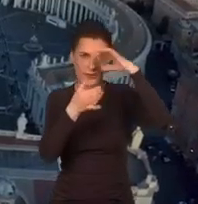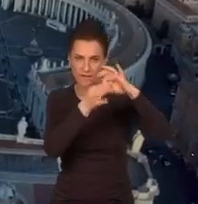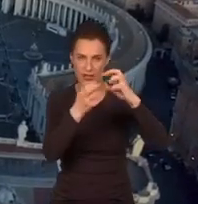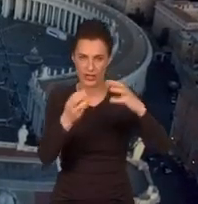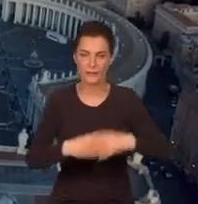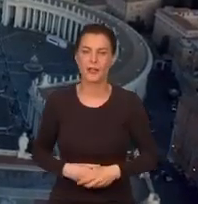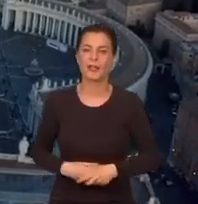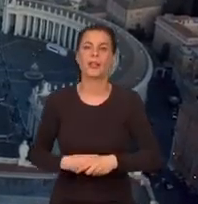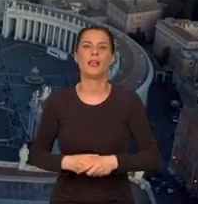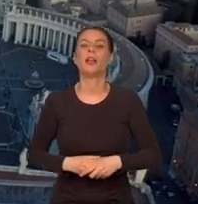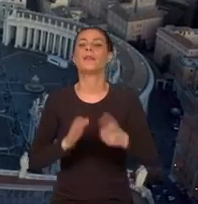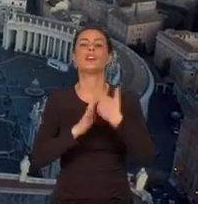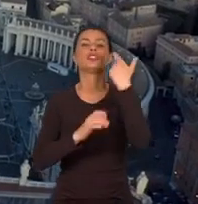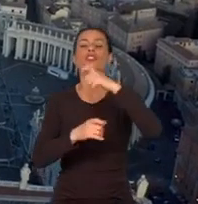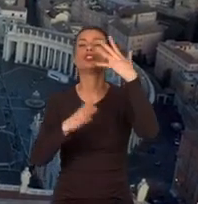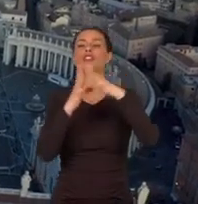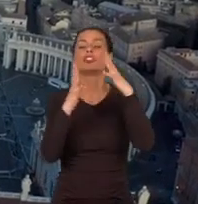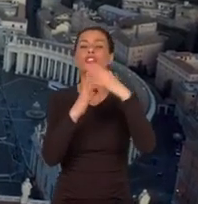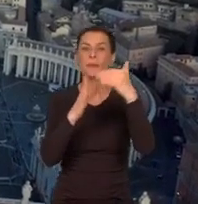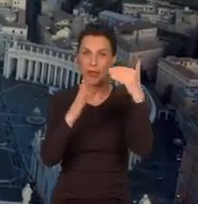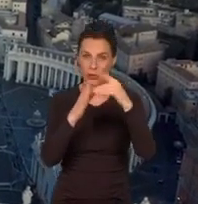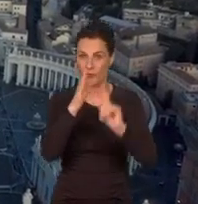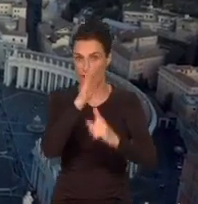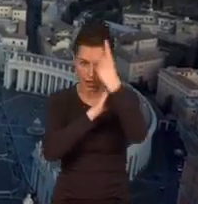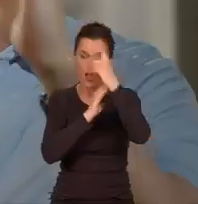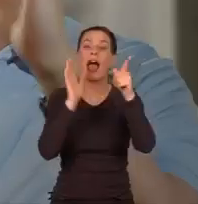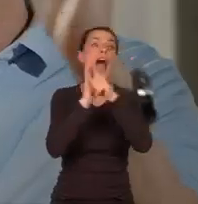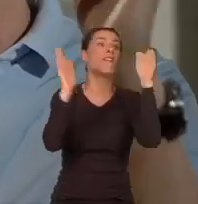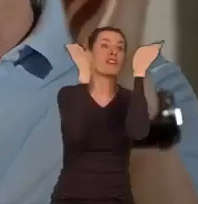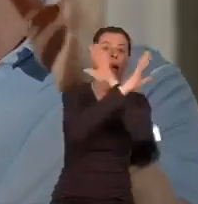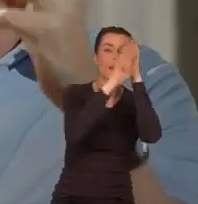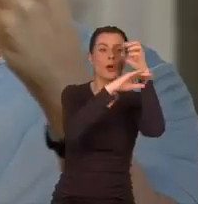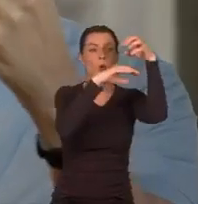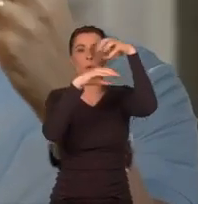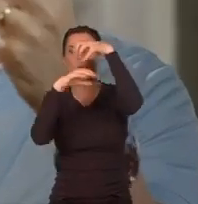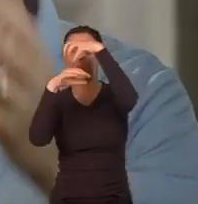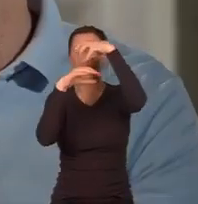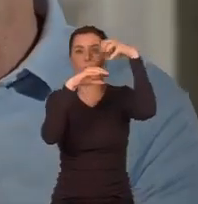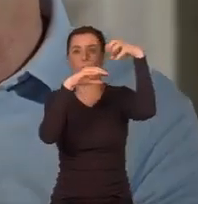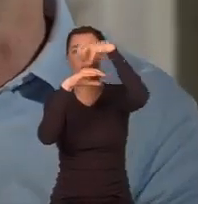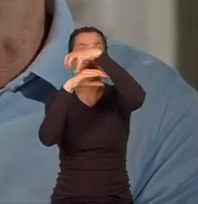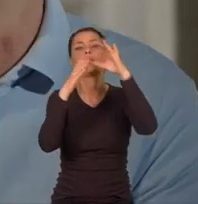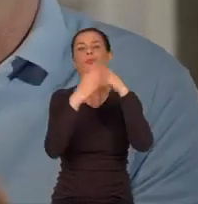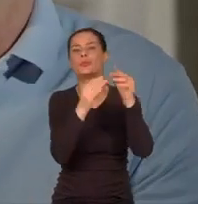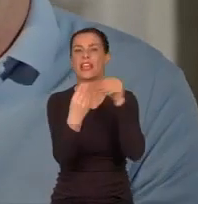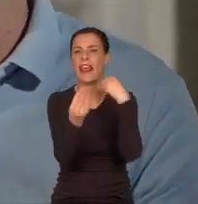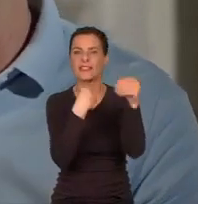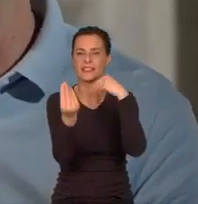Ma 110 metrów wysokości, a ponieważ kołysze się pod wpływem wiatru, musi być tak elastyczna, jak tylko możliwa.